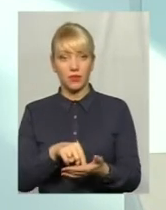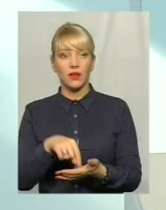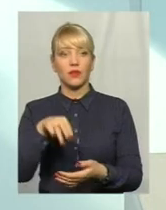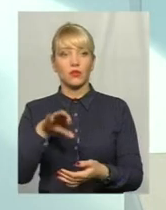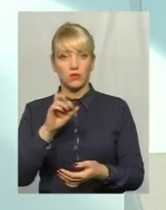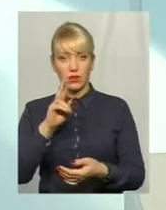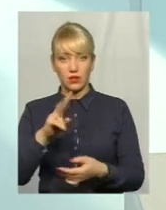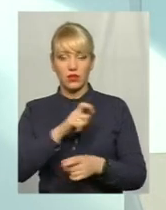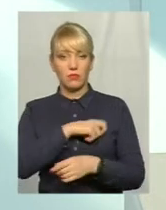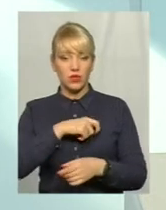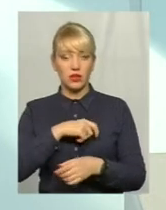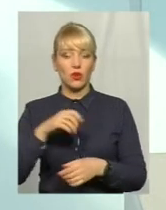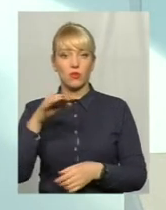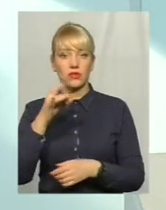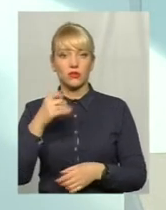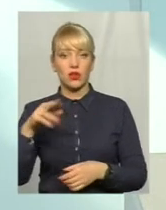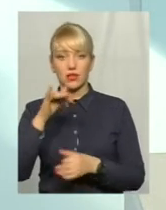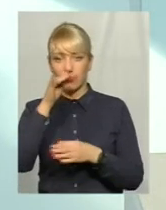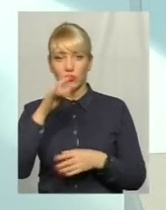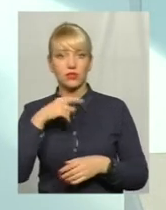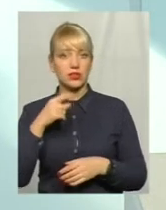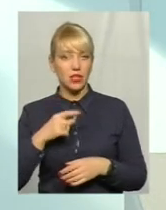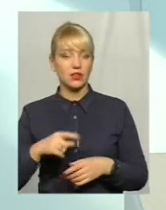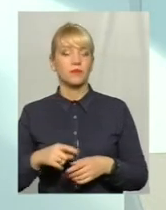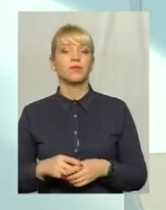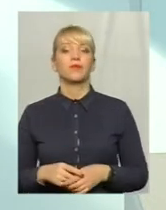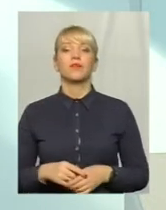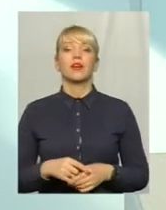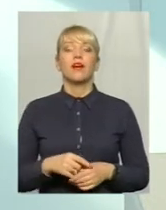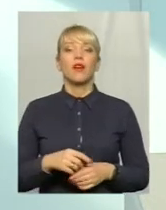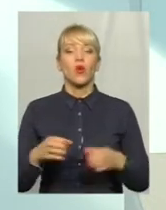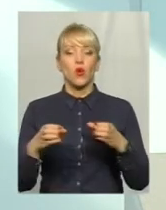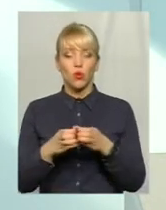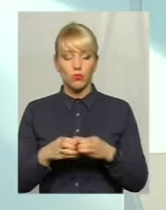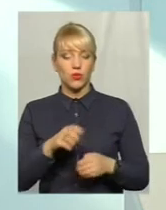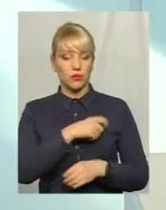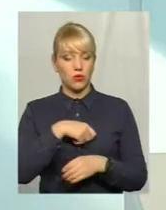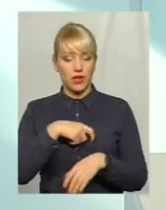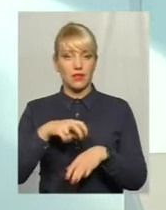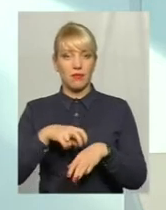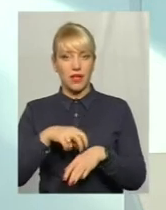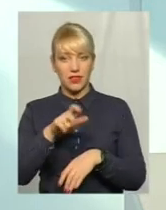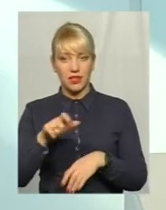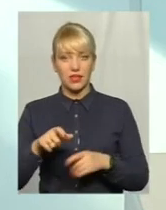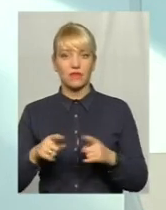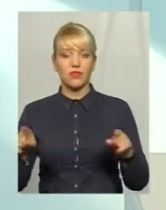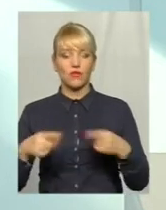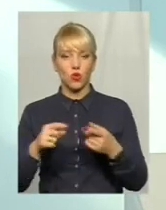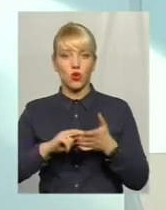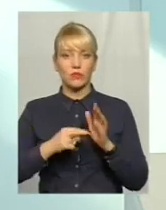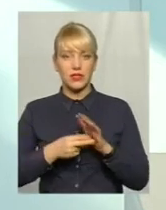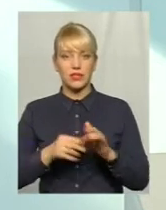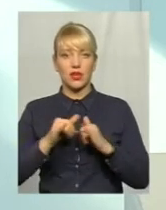як депутат, це таке обласної ради не можу не сказати, що в принципі групою депутатів, медиків створена концепція розвитку